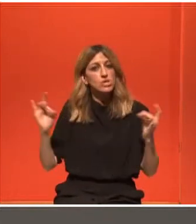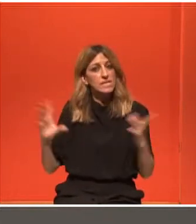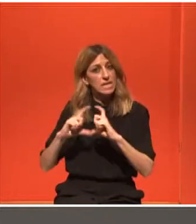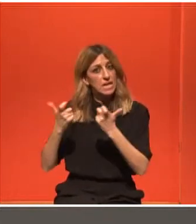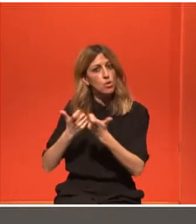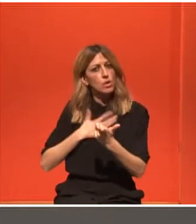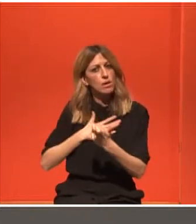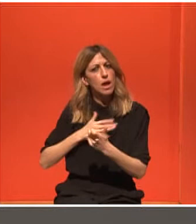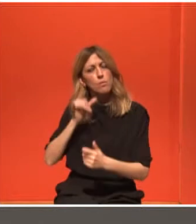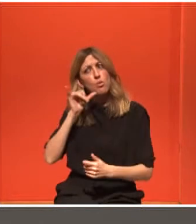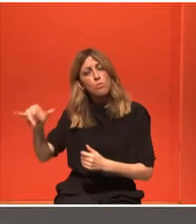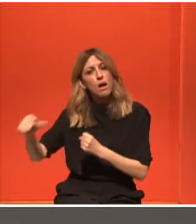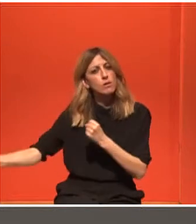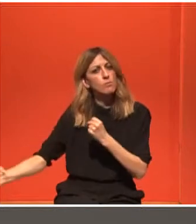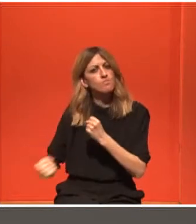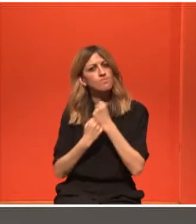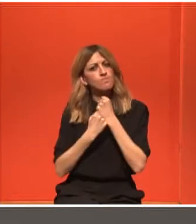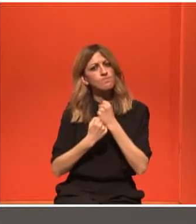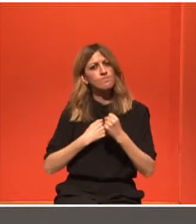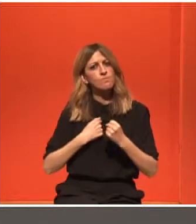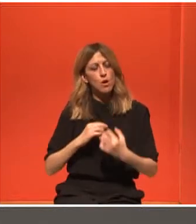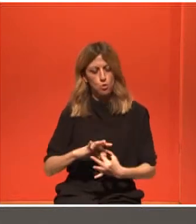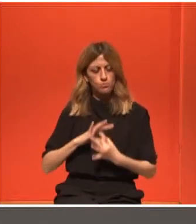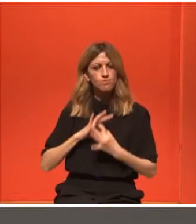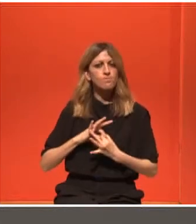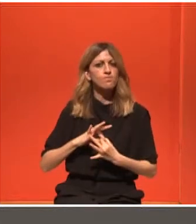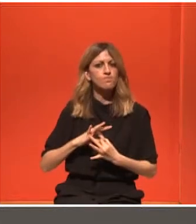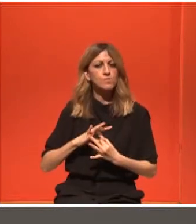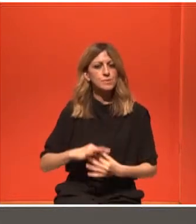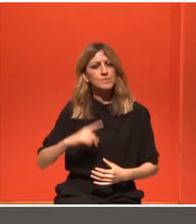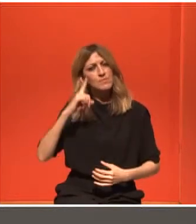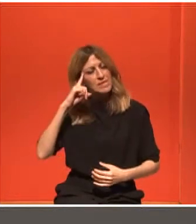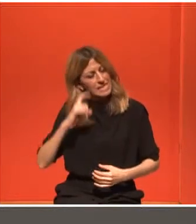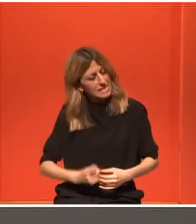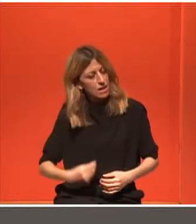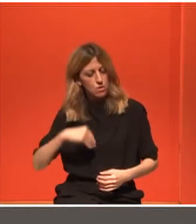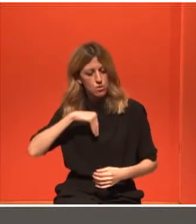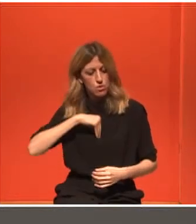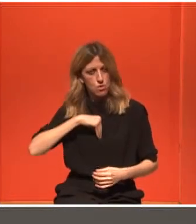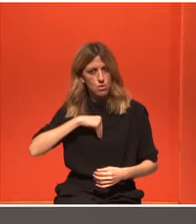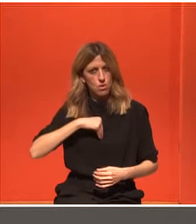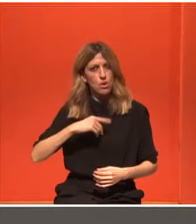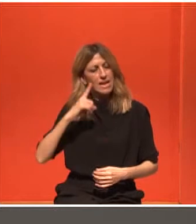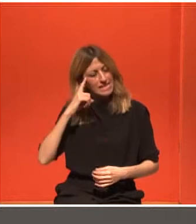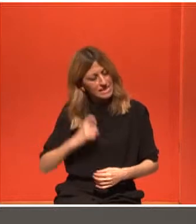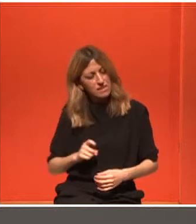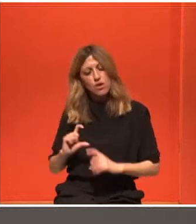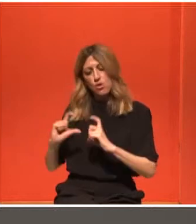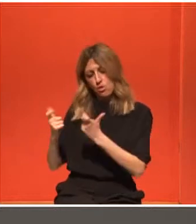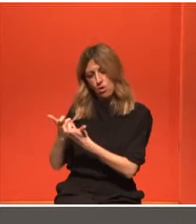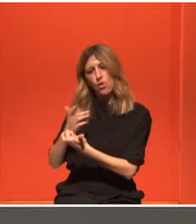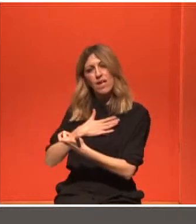οικογενειακό, ξέρεις ότι υπάρχει μια δικλίδα ασφαλείας μέσα σου, ότι θα έχεις τους ανθρώπους εκεί.